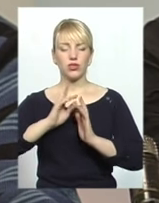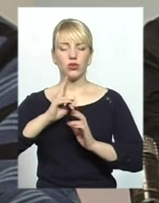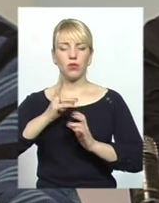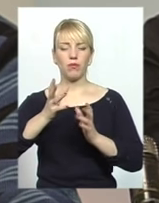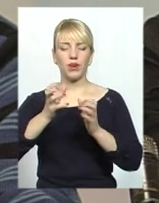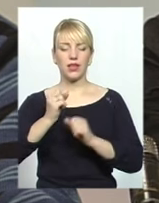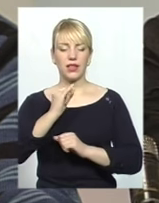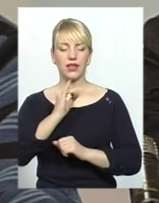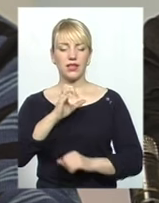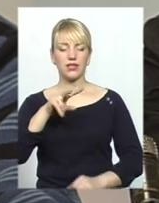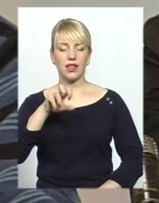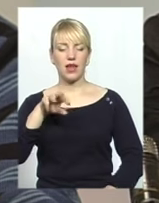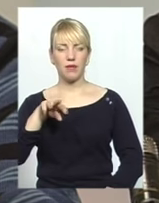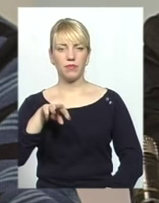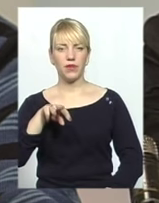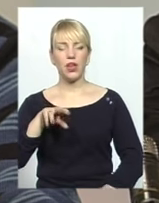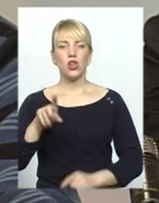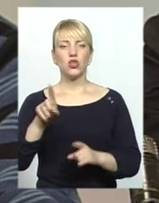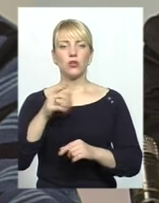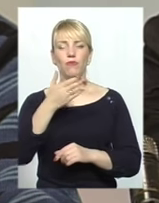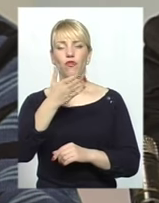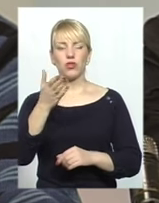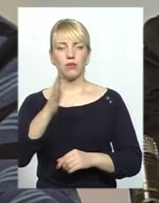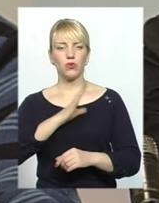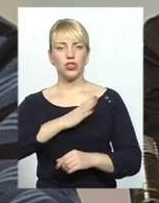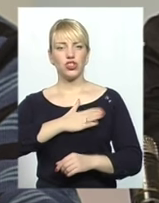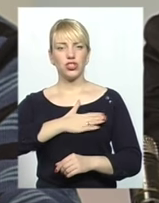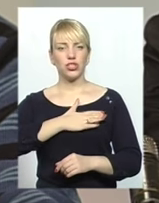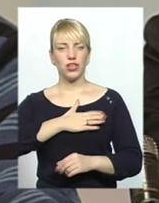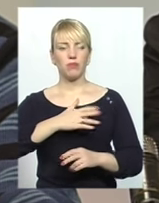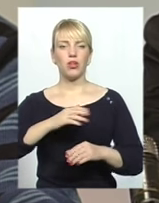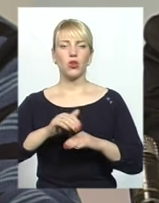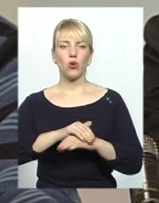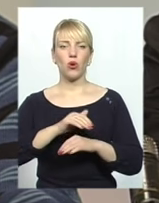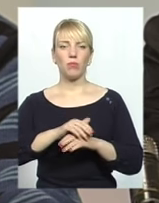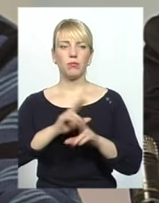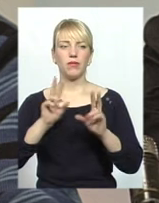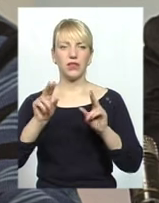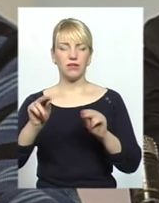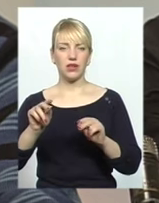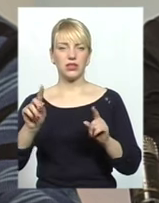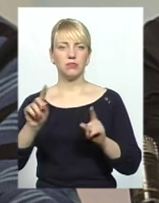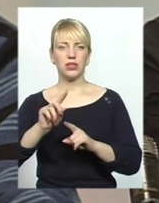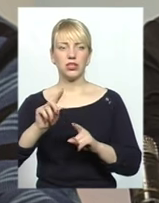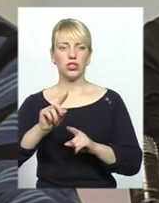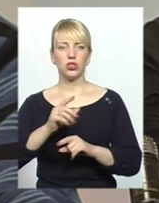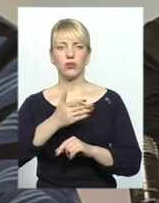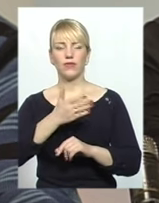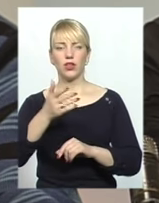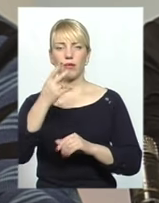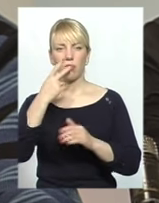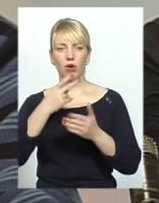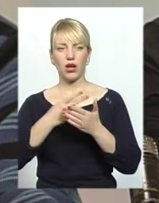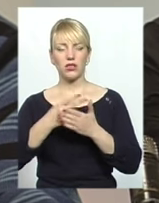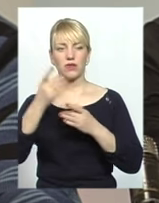мусульманами, щоб вони були щирими, добрими, відвертими, і щоб вони показували